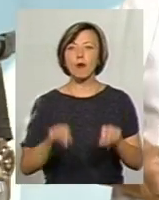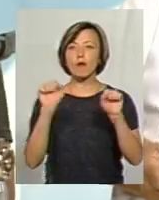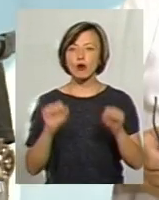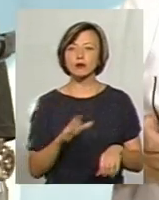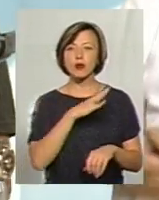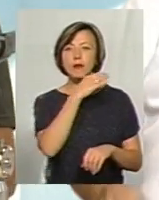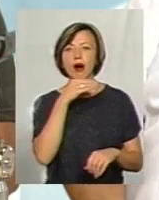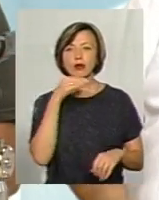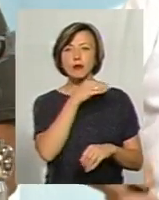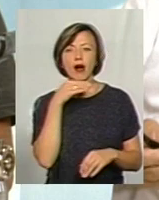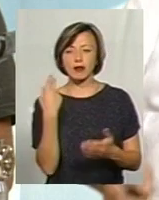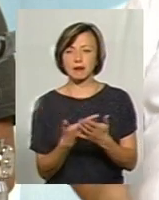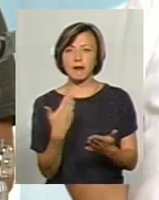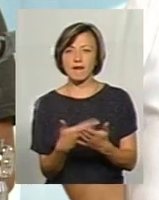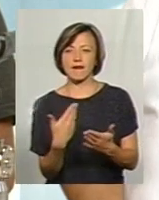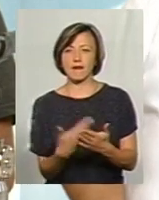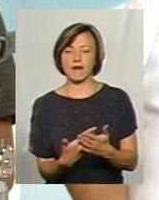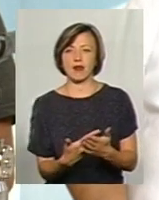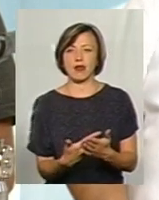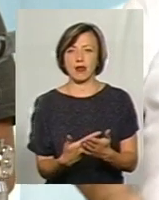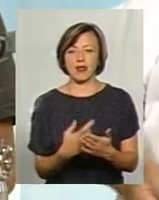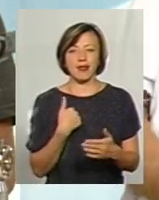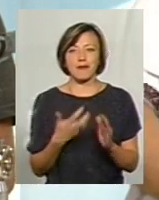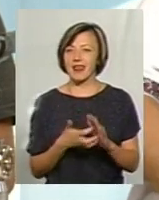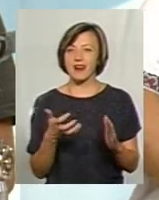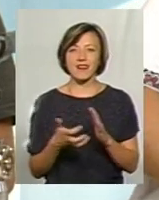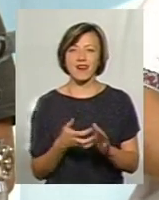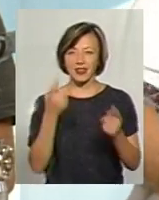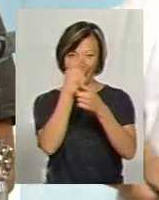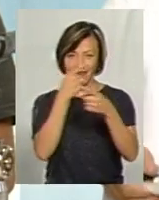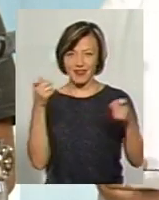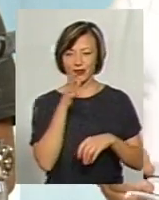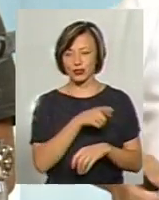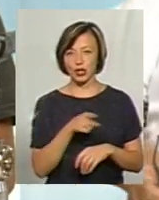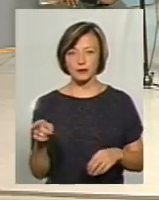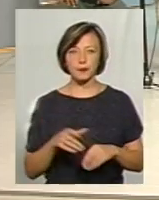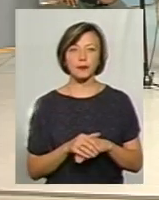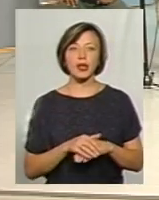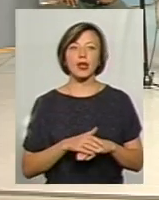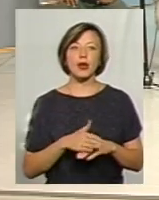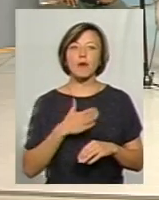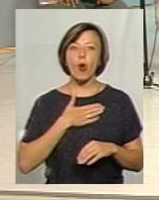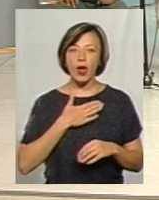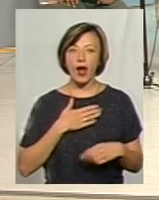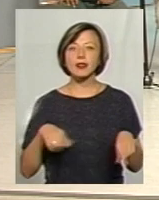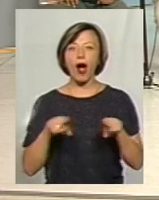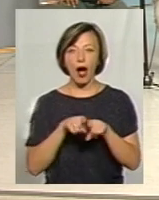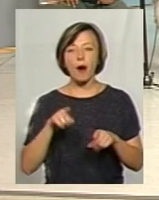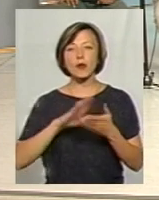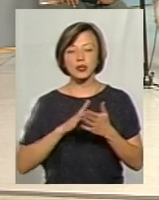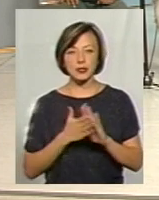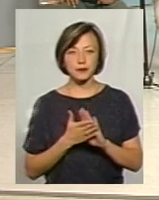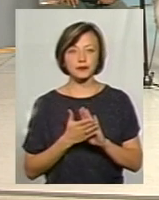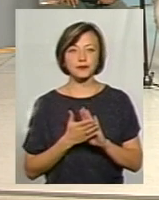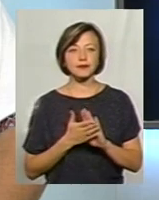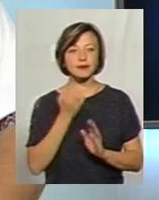було б багато і багато нового, де таких фактів нам не хватить, навіть ефіру в цей час. Моя така позиція. Я зрозуміло.